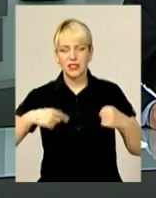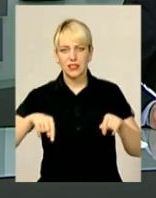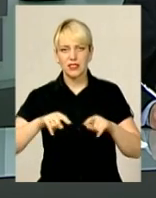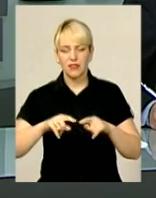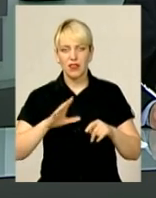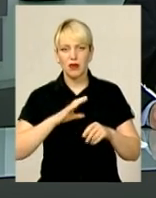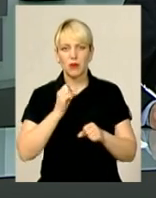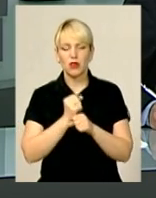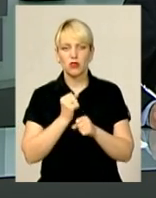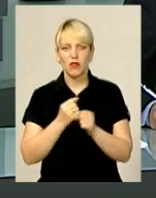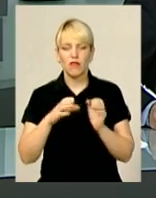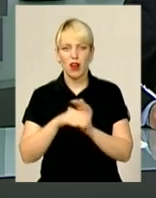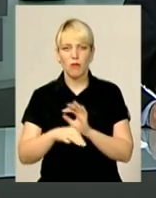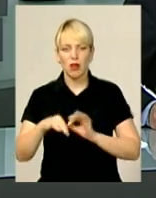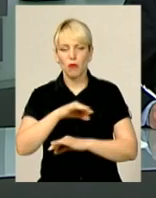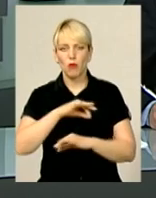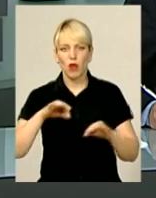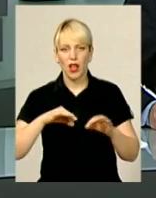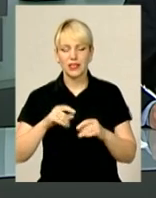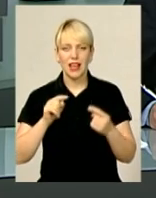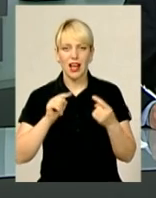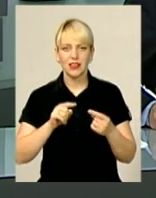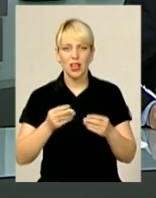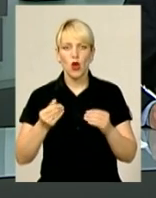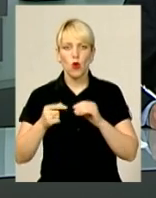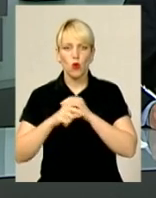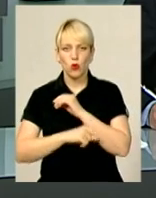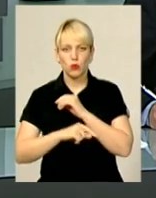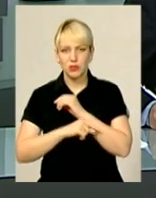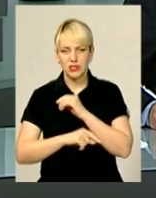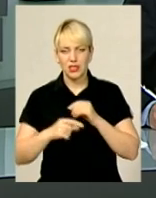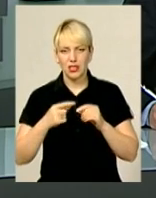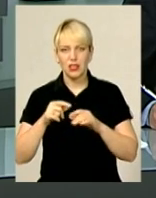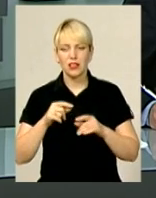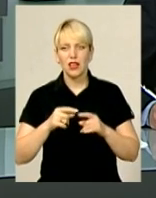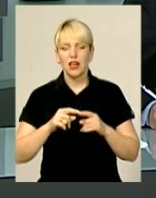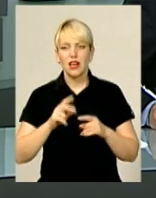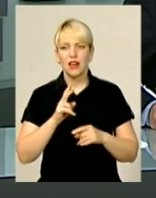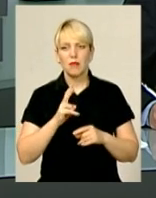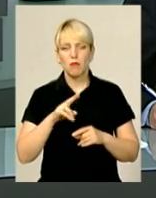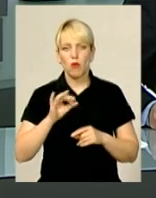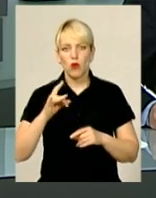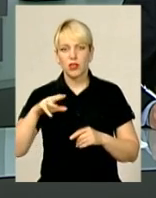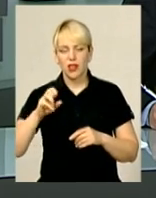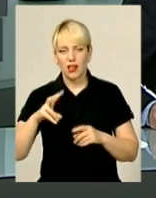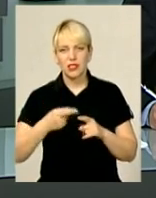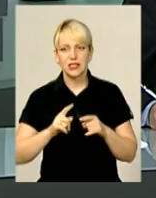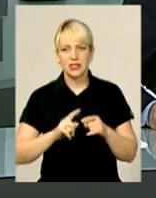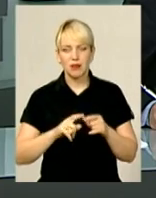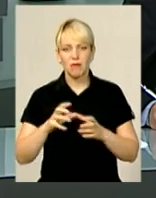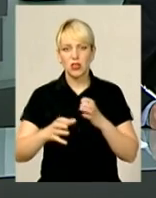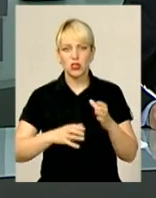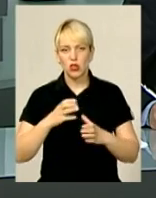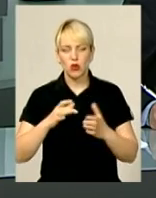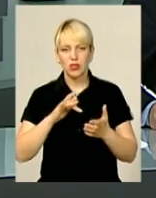проєкту «Антикорупційний портал громадських розслідувань», започаткованого одним з найдавніших аналітичних центрів України – Міжнародний